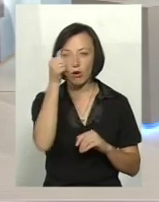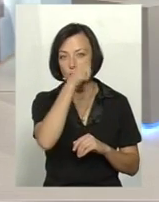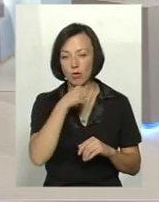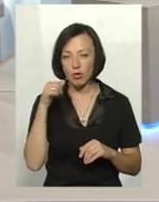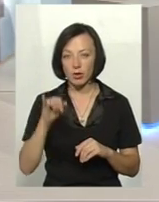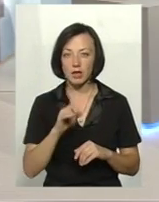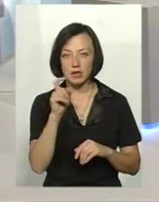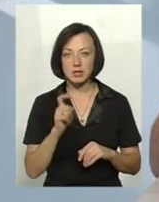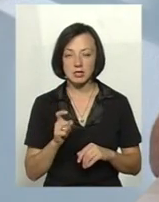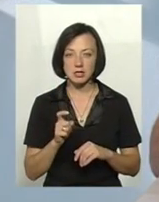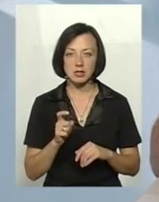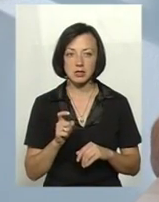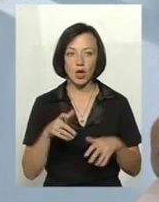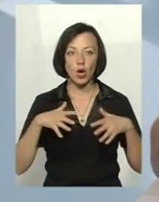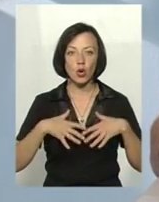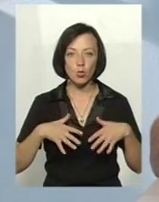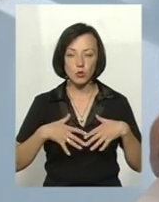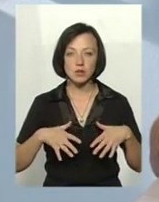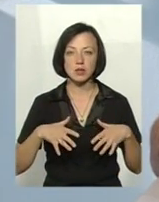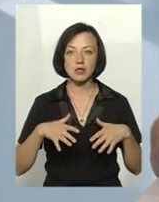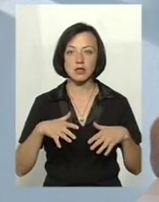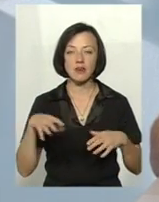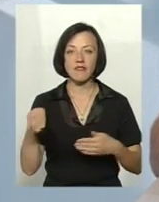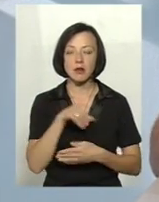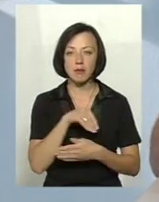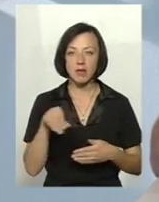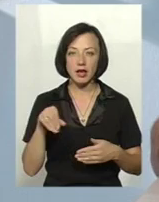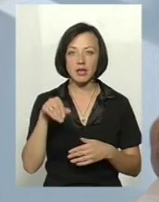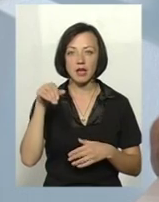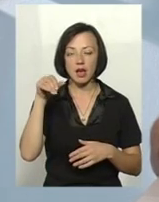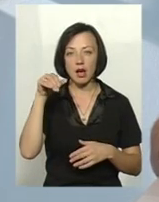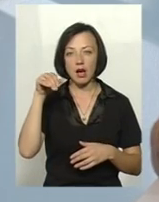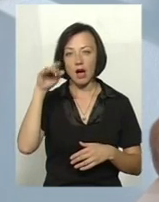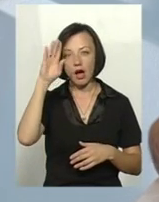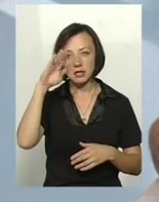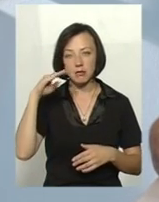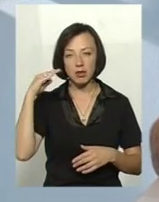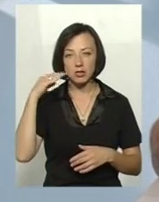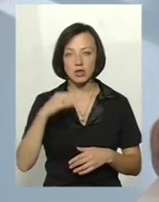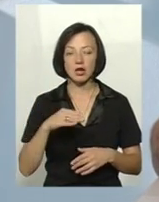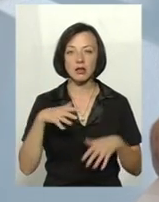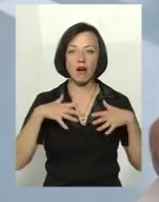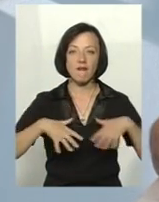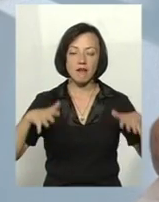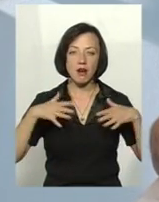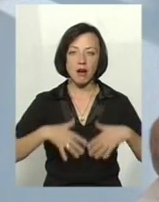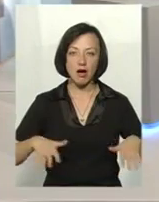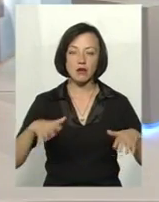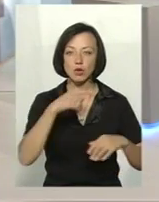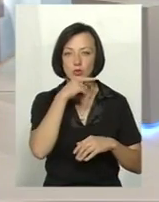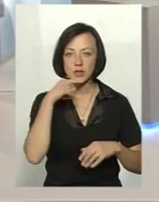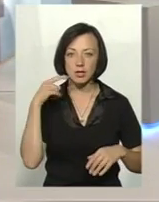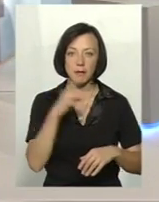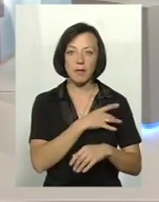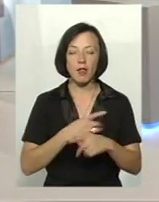із Грузія, Вірменія, Азербайджан, Кавказ, далі Російська Федерація, Білорусія.